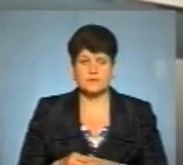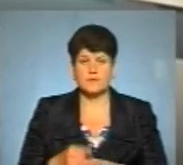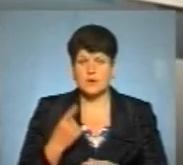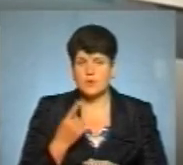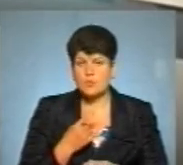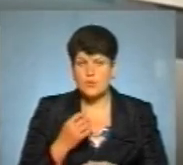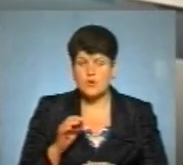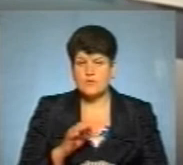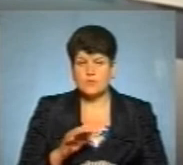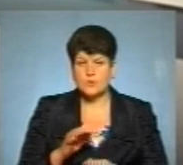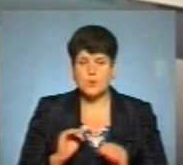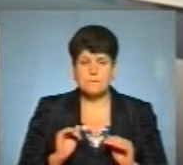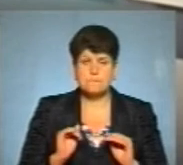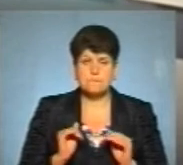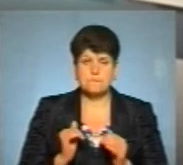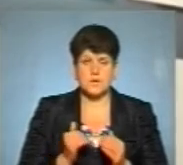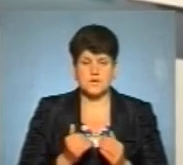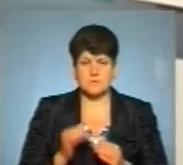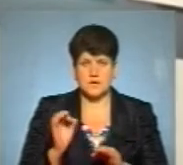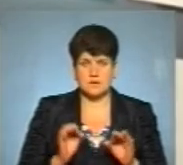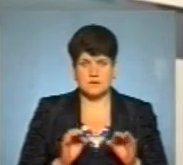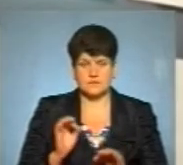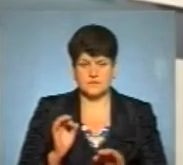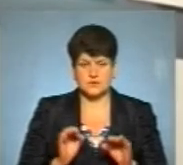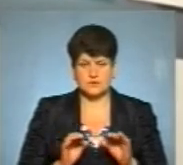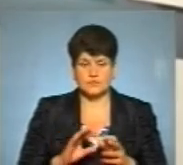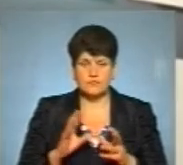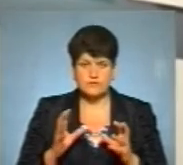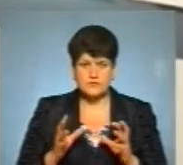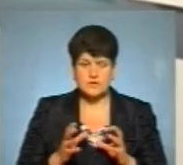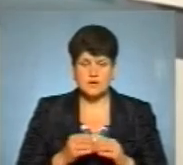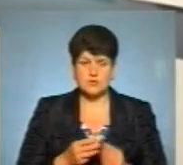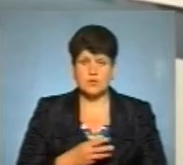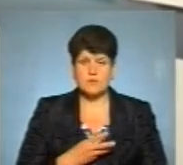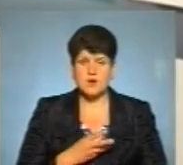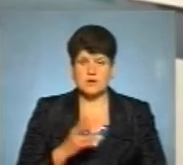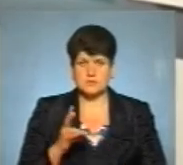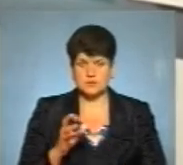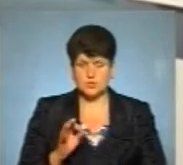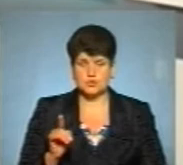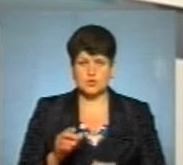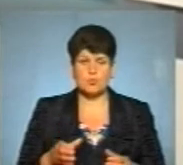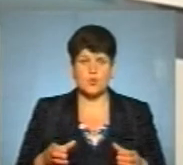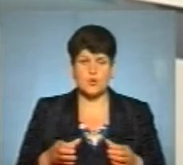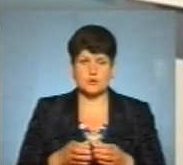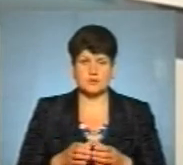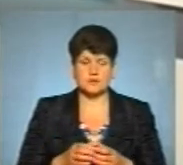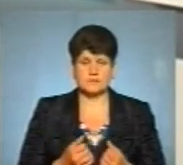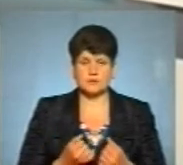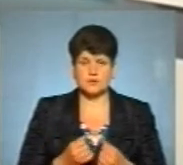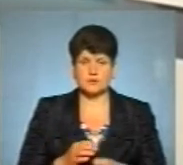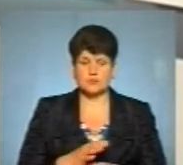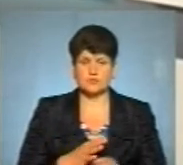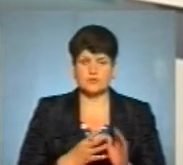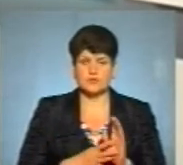про мінімальний відсоток. Взагалі-то, бажано, щоб колективний імунітет складав